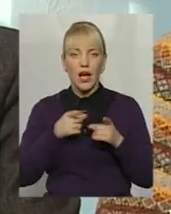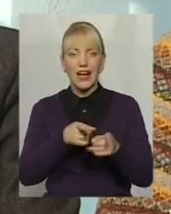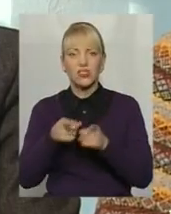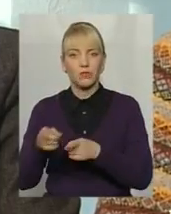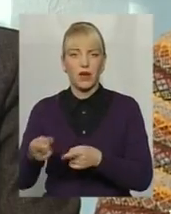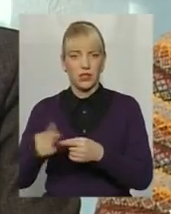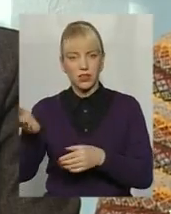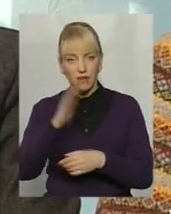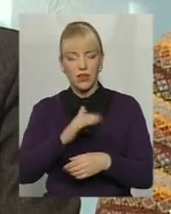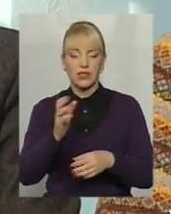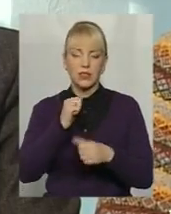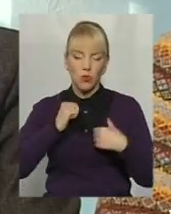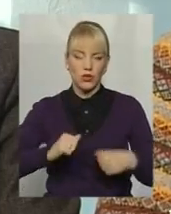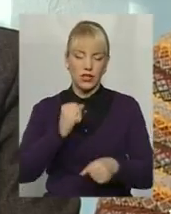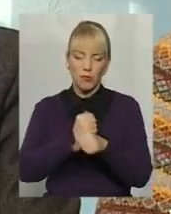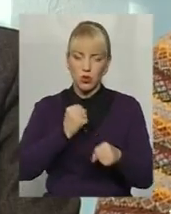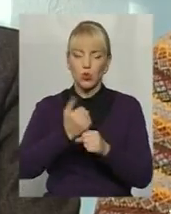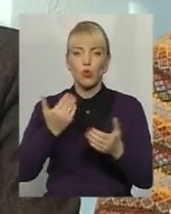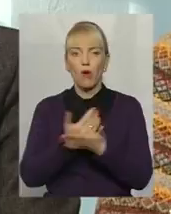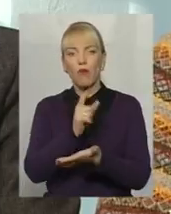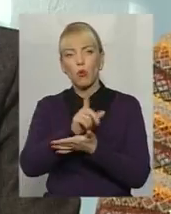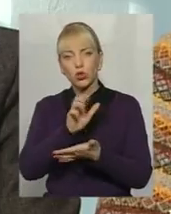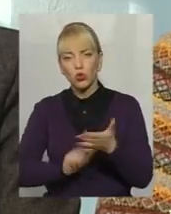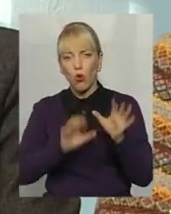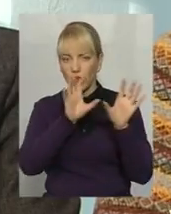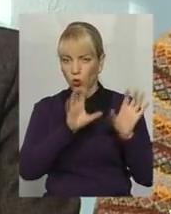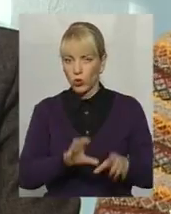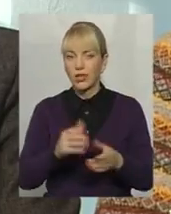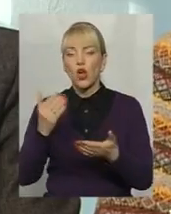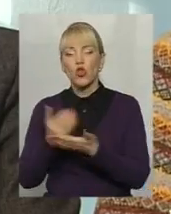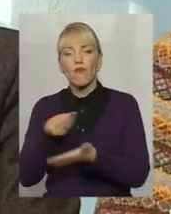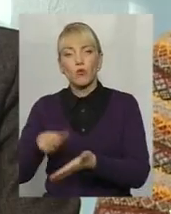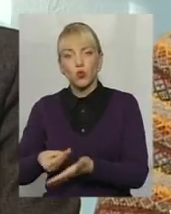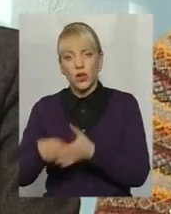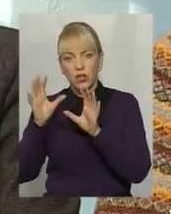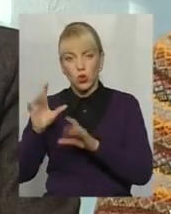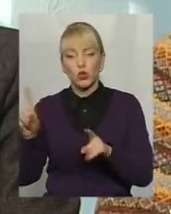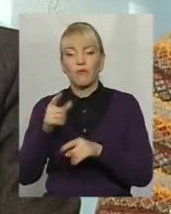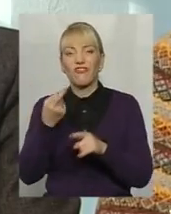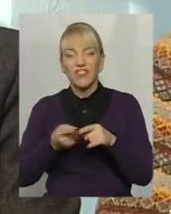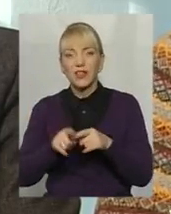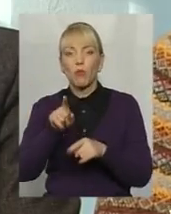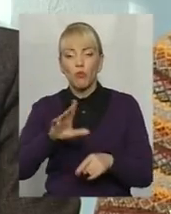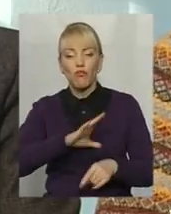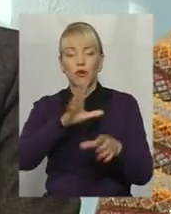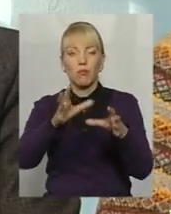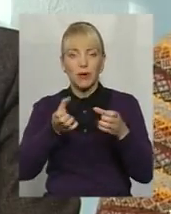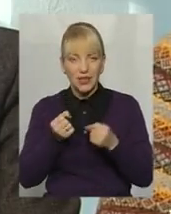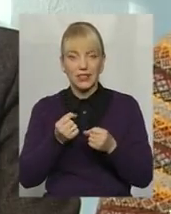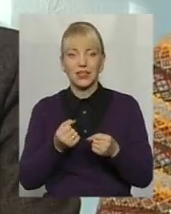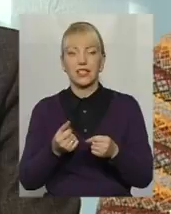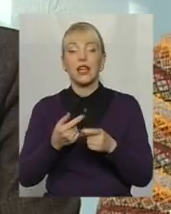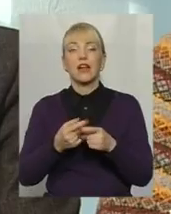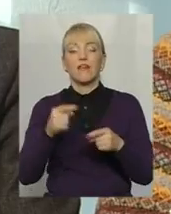спокійно напрацюємо новий податковий кодекс, новий бюджетний кодекс, і щоб він був прийнятий, якщо не в цьому році, в першій